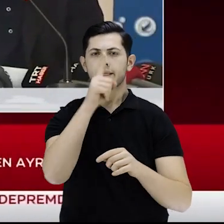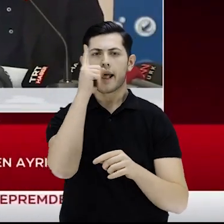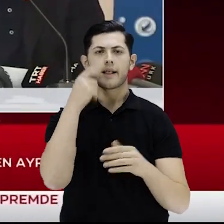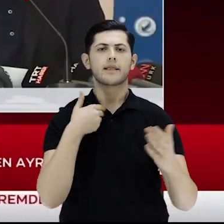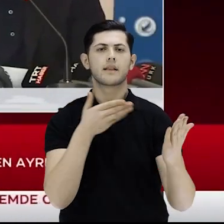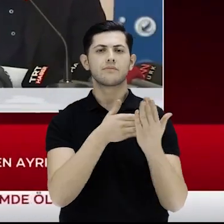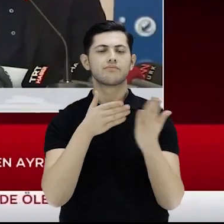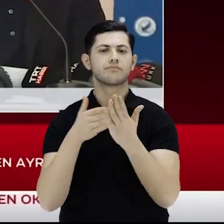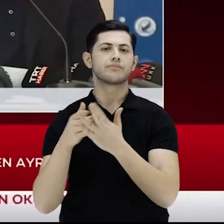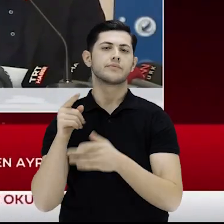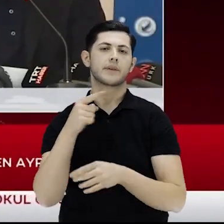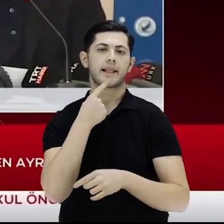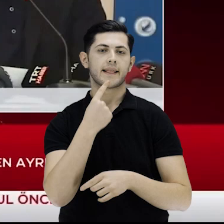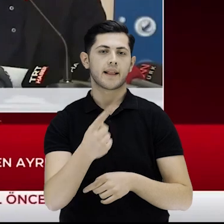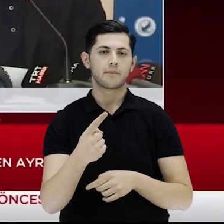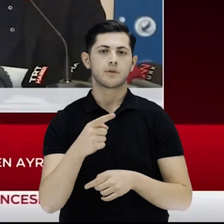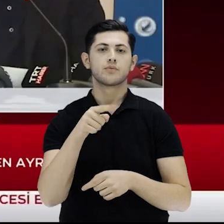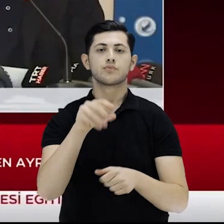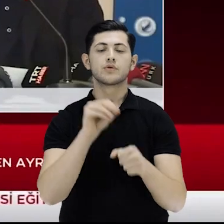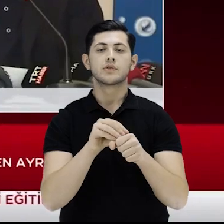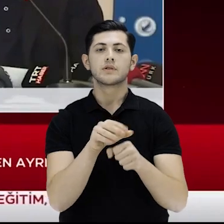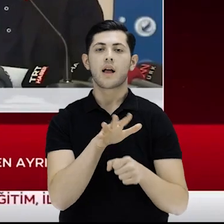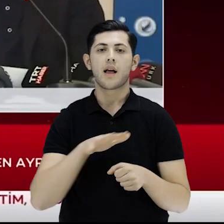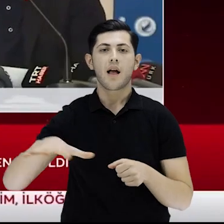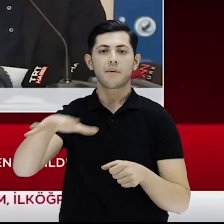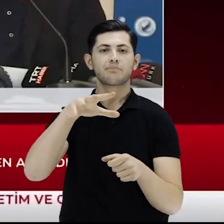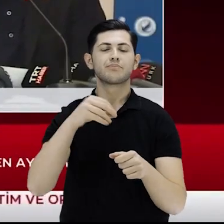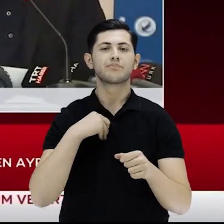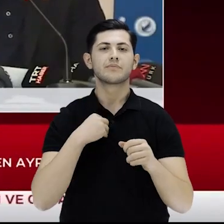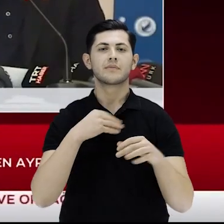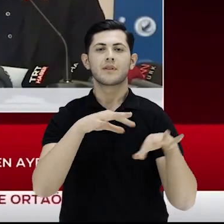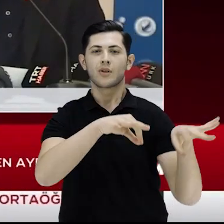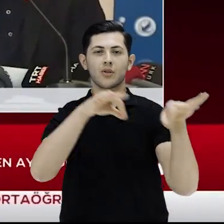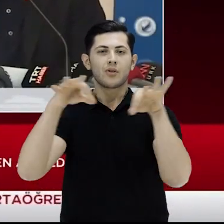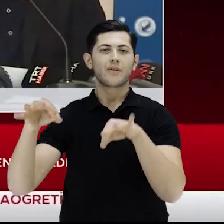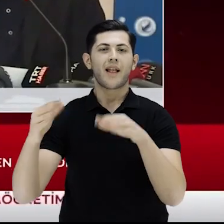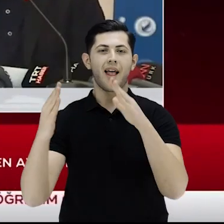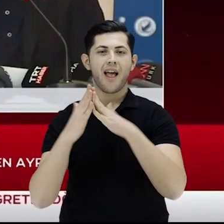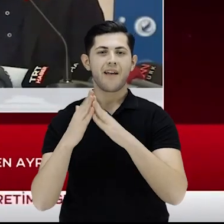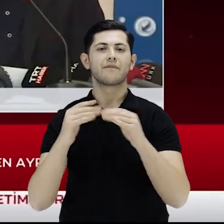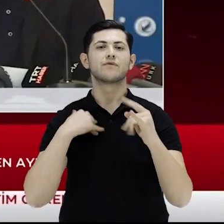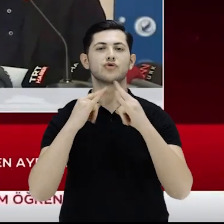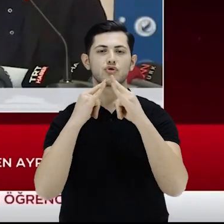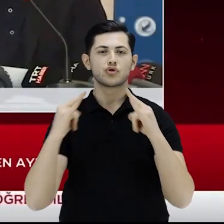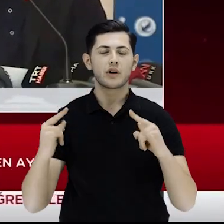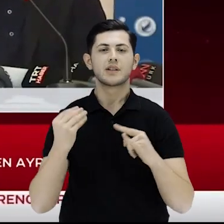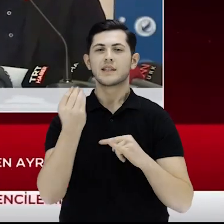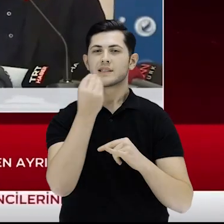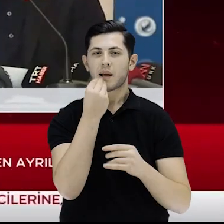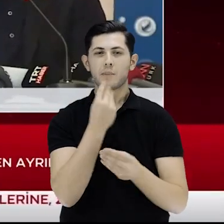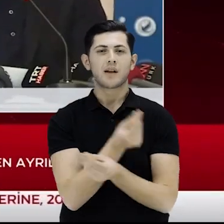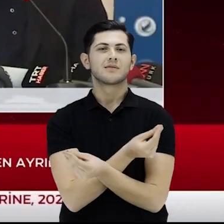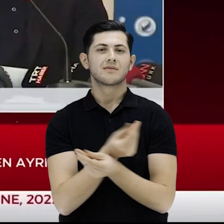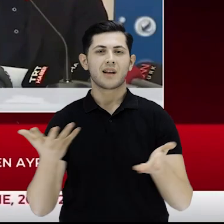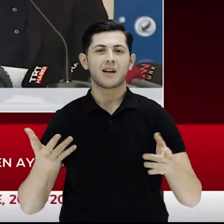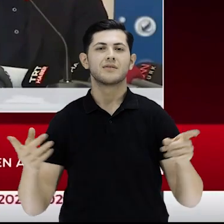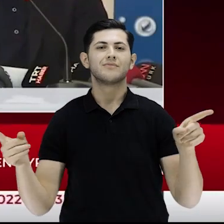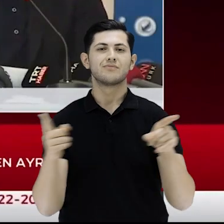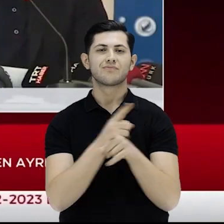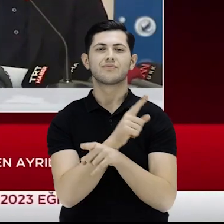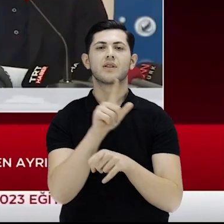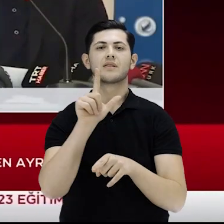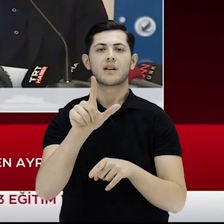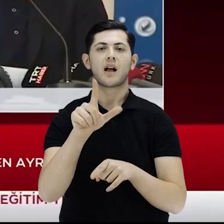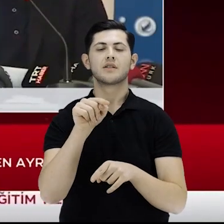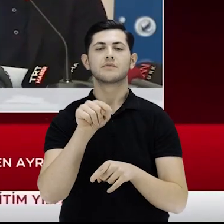bütün rakamları tek tek geçtik. Ve burada bütün konteynör kentlerimiz var, çadır kentlerimiz var, aç evlerimiz var. Ve